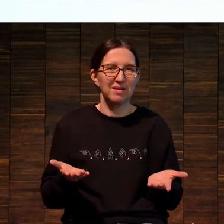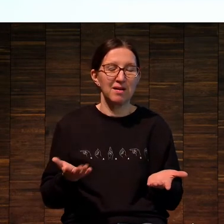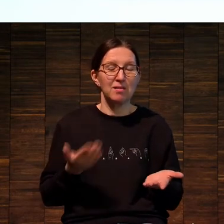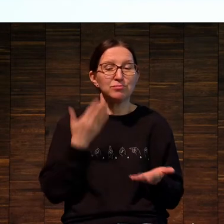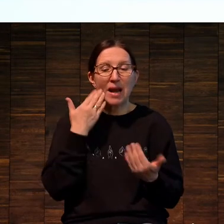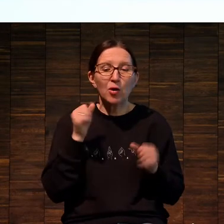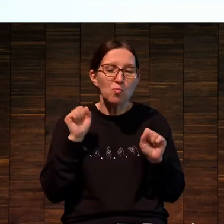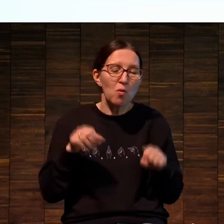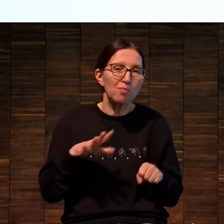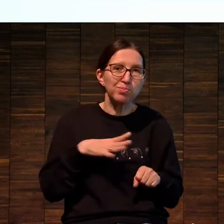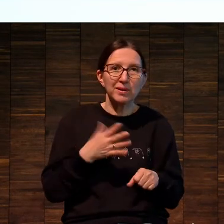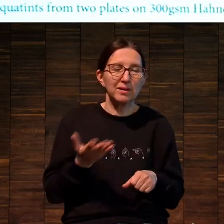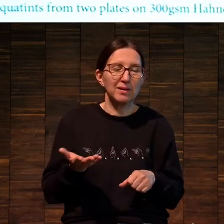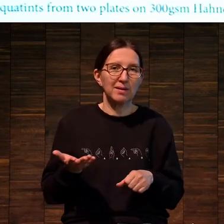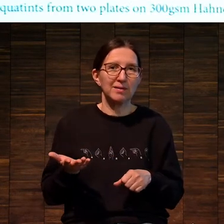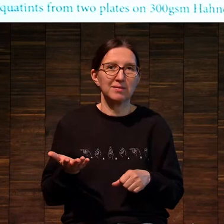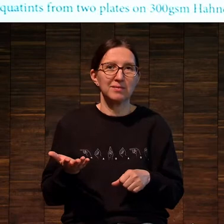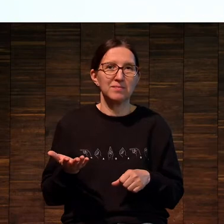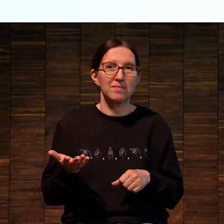Запросто мог...